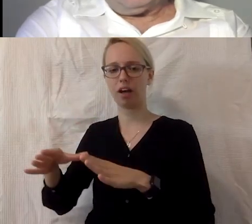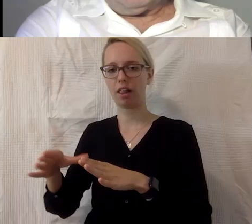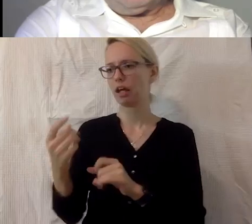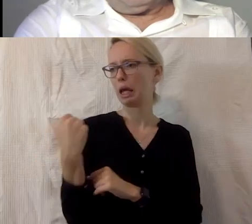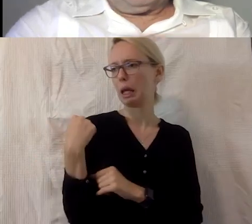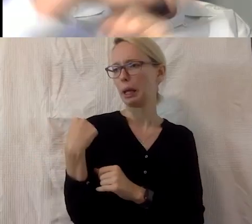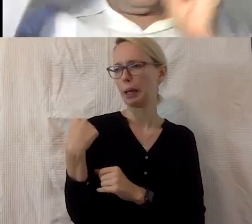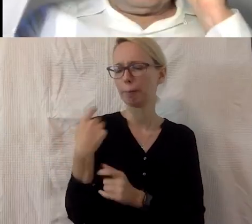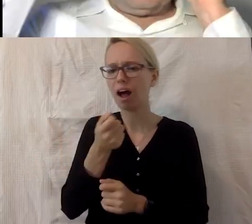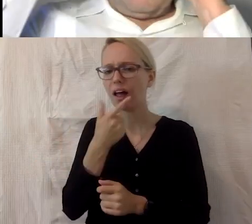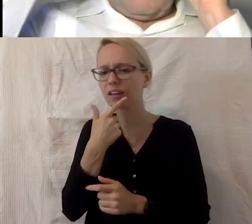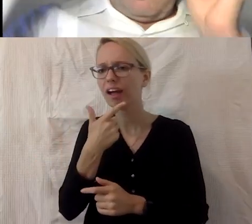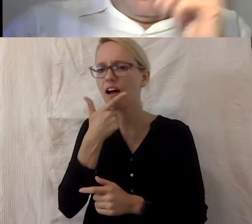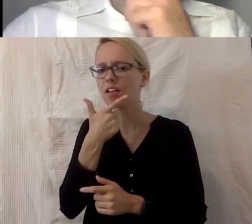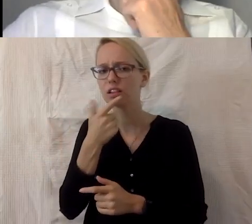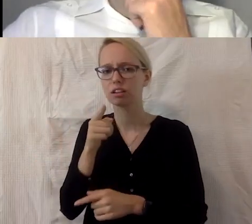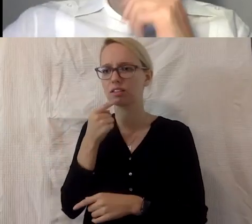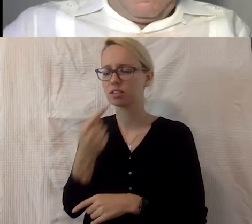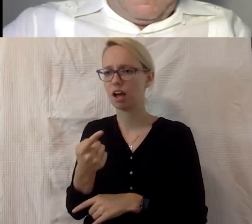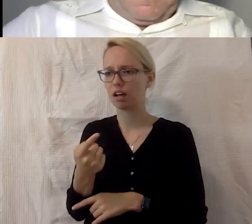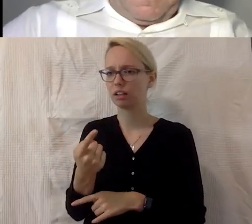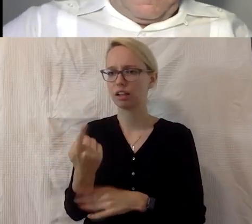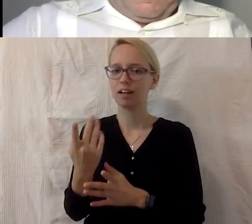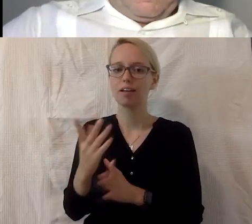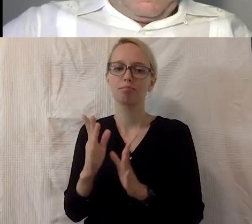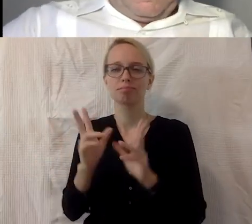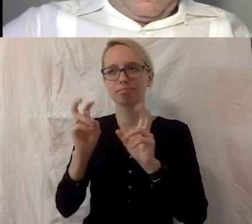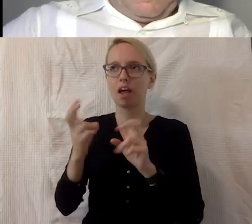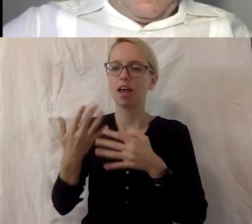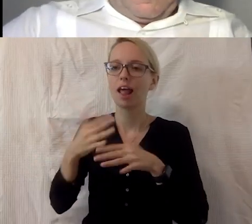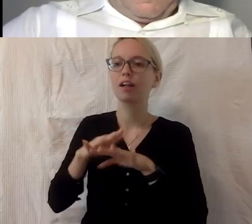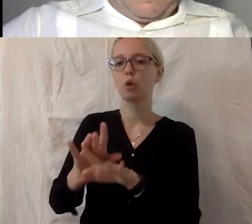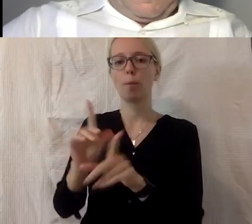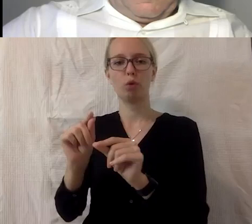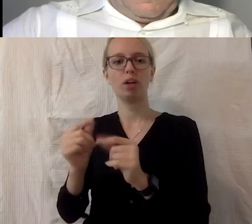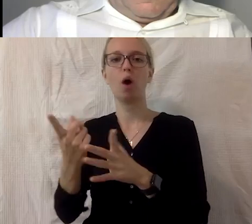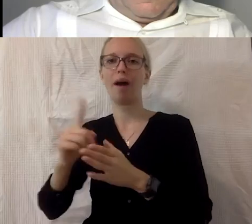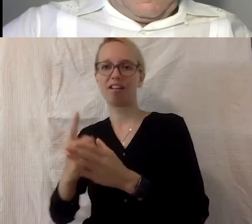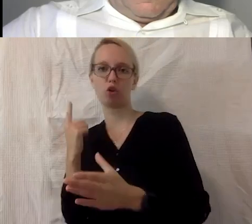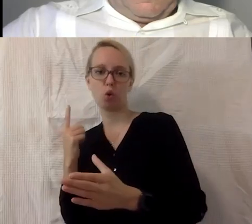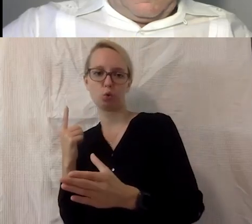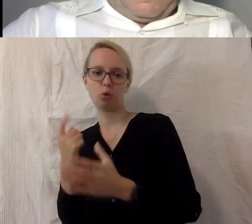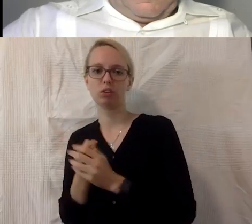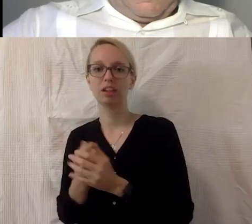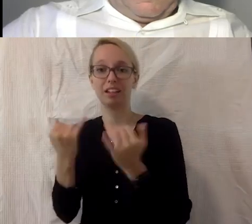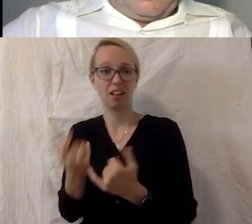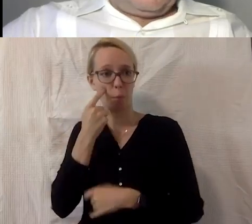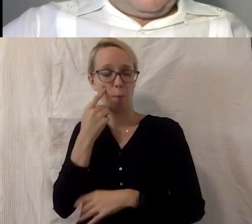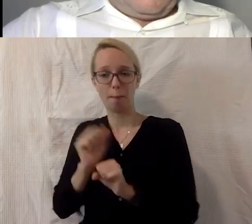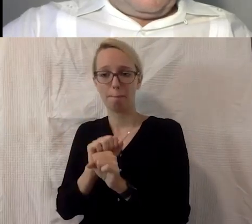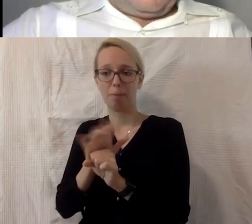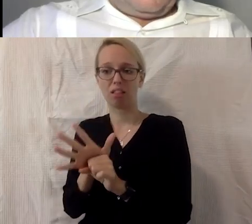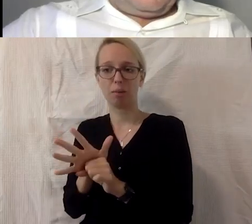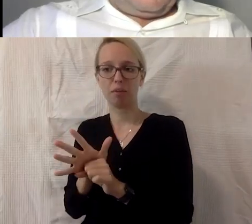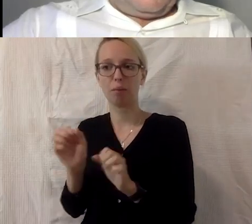du sprichst von Inklusion, das Gegenteil von Inklusion ist Exklusion, und insbesondere in der Pandemiezeit hatte ich den Eindruck,